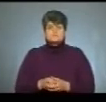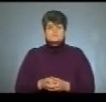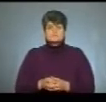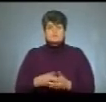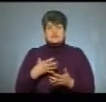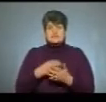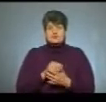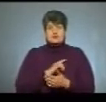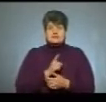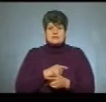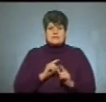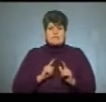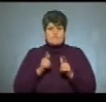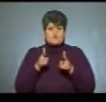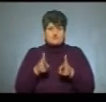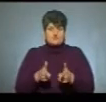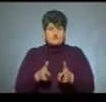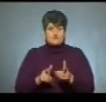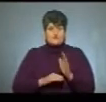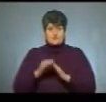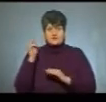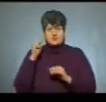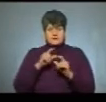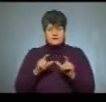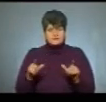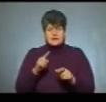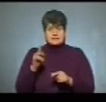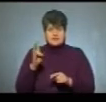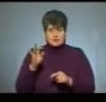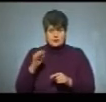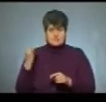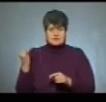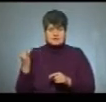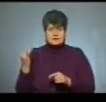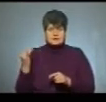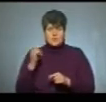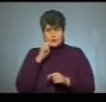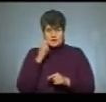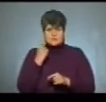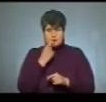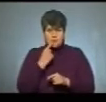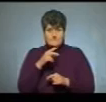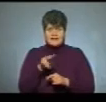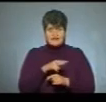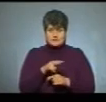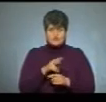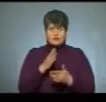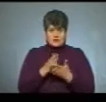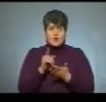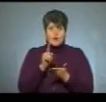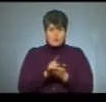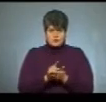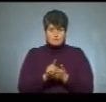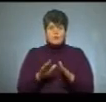і свої сили для вступу до вищого навчального закладу. ЗНО з історією з української мови і літератури, воно є обов